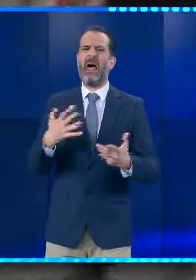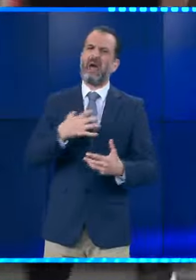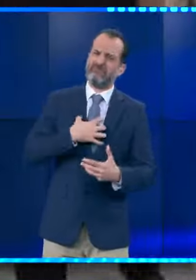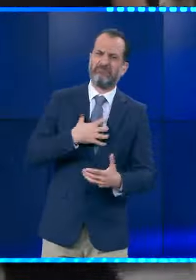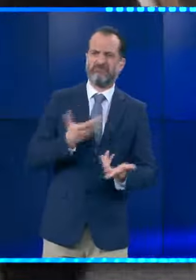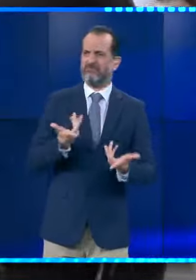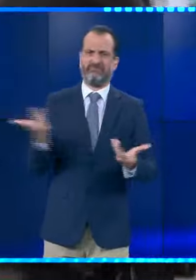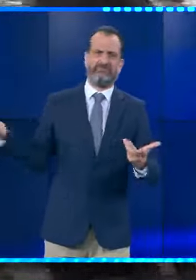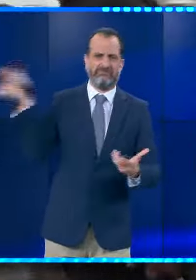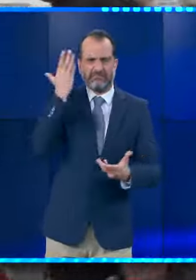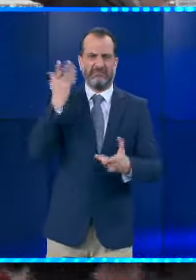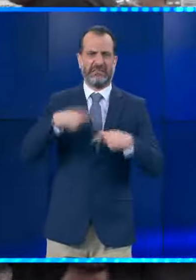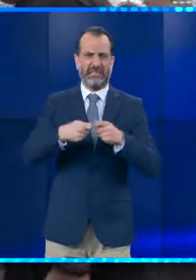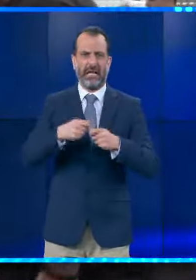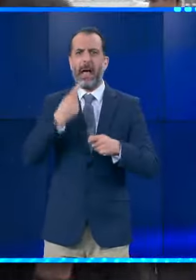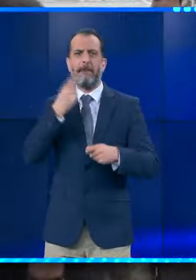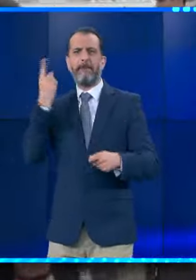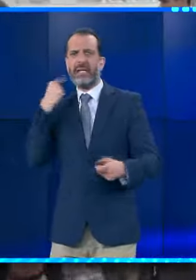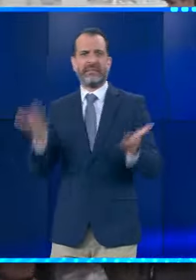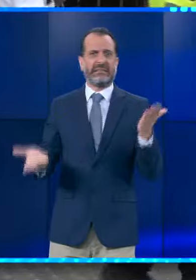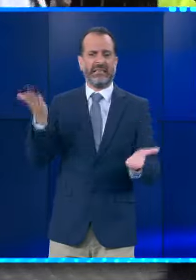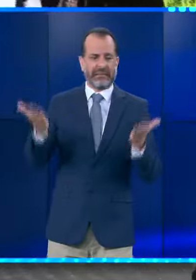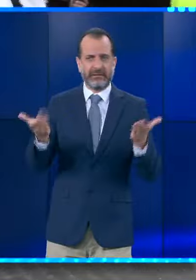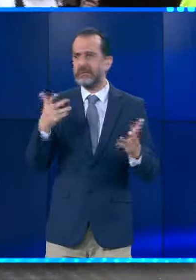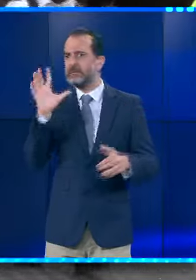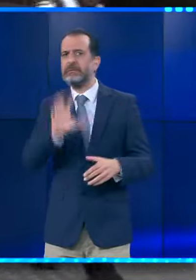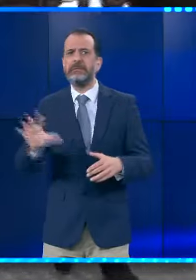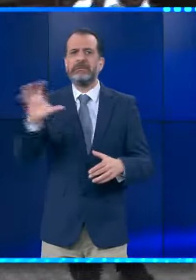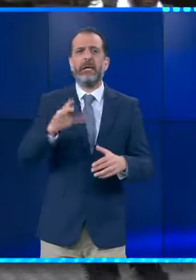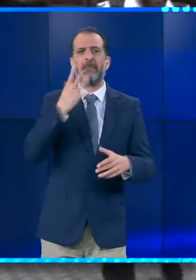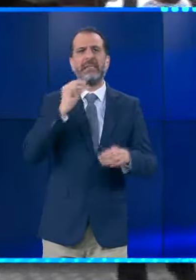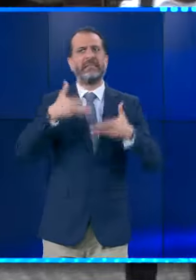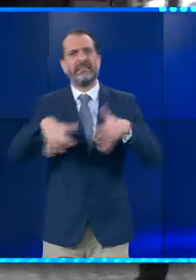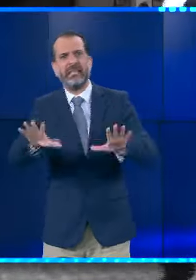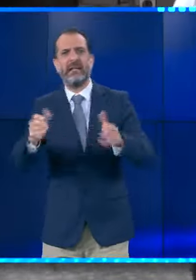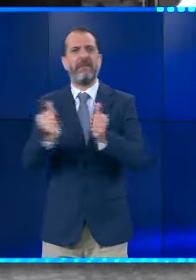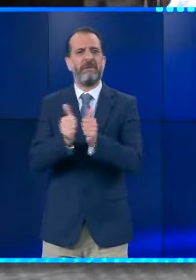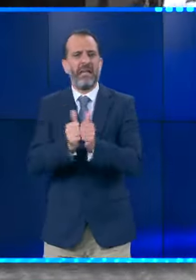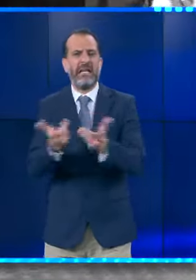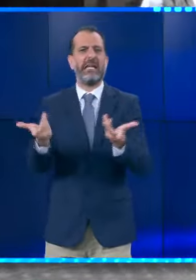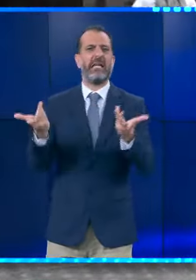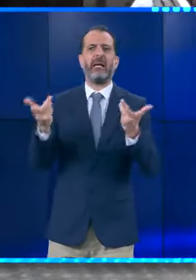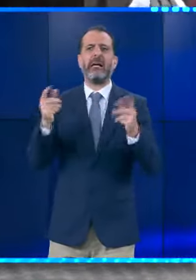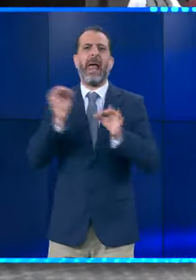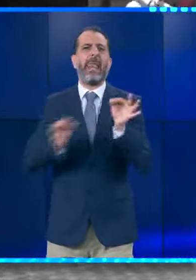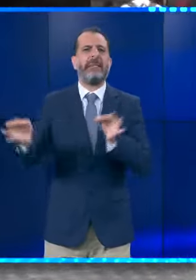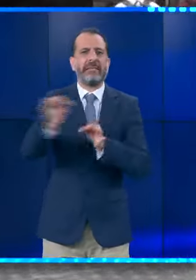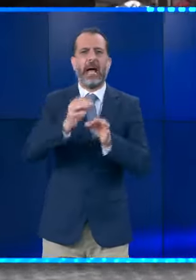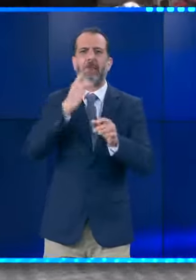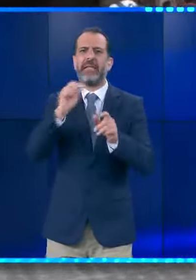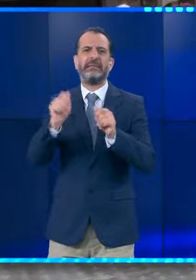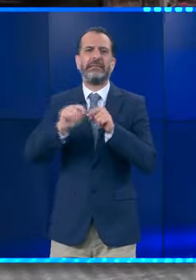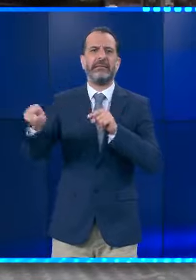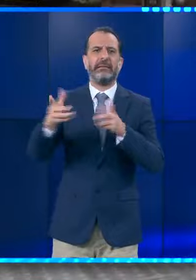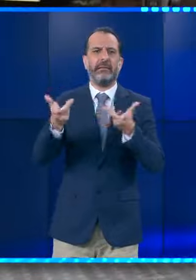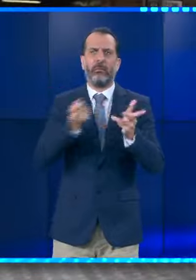Όπως οι ίδιοι λένε, σε σχέση με πέρσι, οι περισσότεροι αναζητούν φίλους ή συγγενείς σε νησιά ή σε άλλες περιοχές για να γλιτώσουν